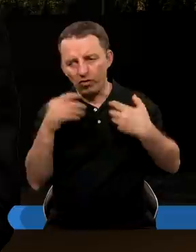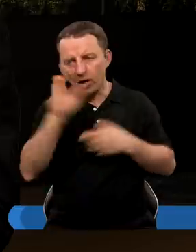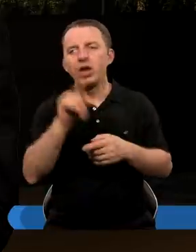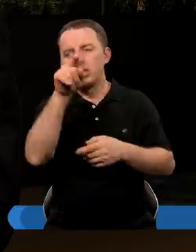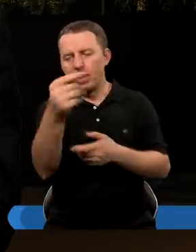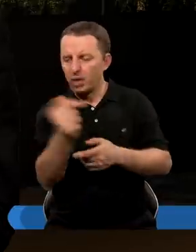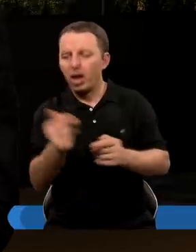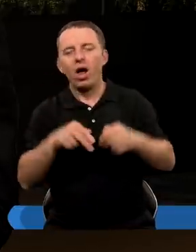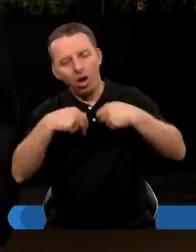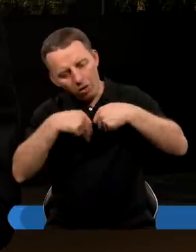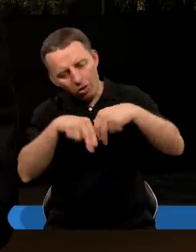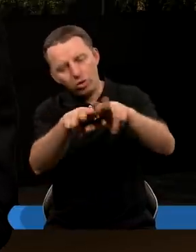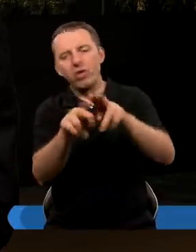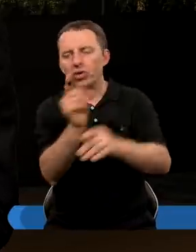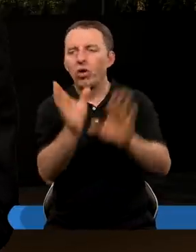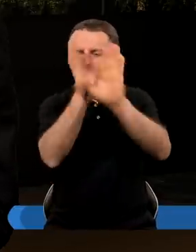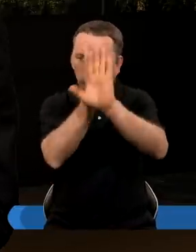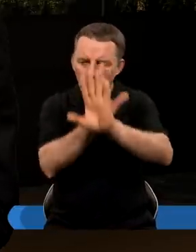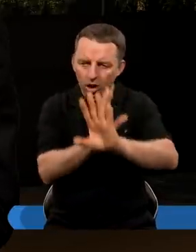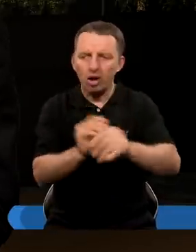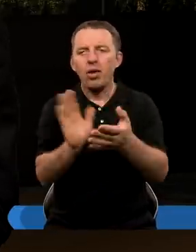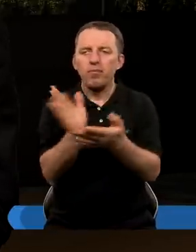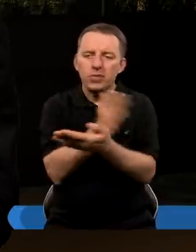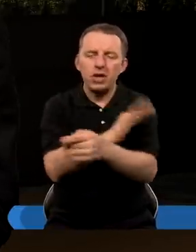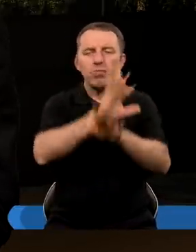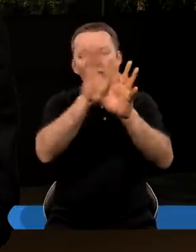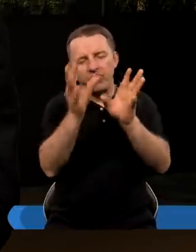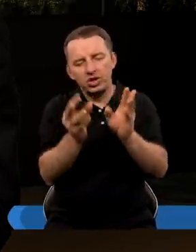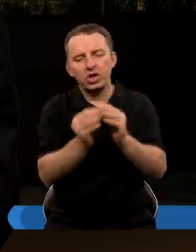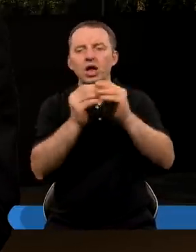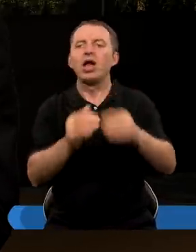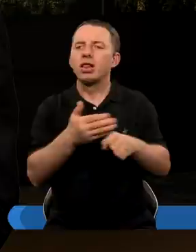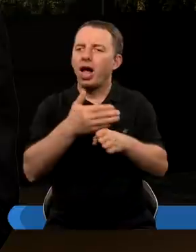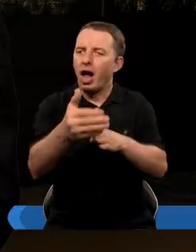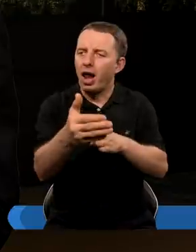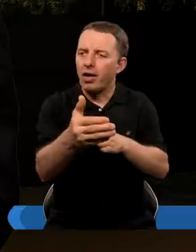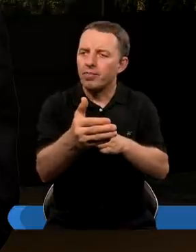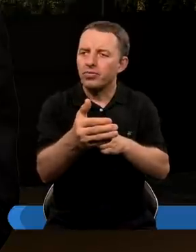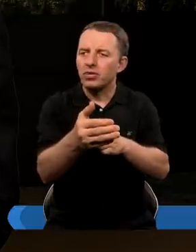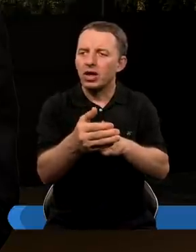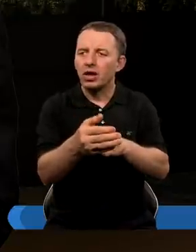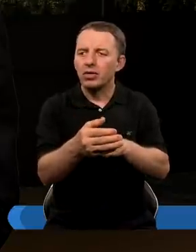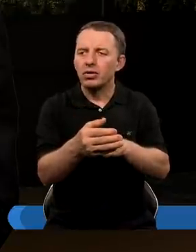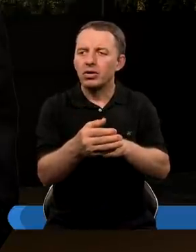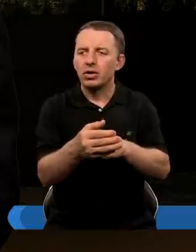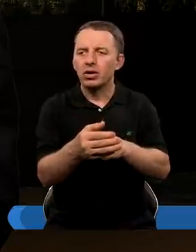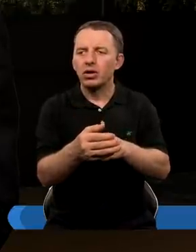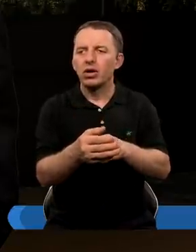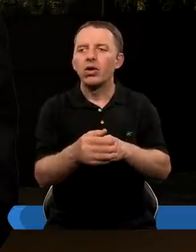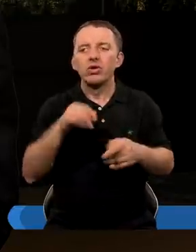że Jemu należy oddawać tą cześć, a mimo wszystko dalej tutaj tak